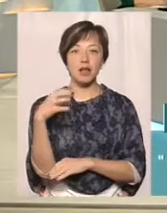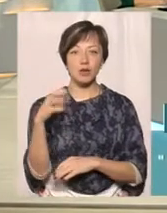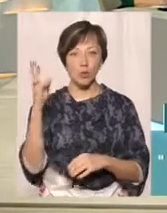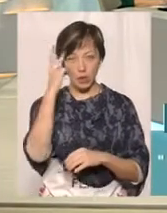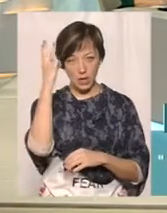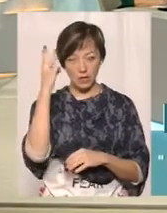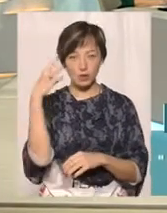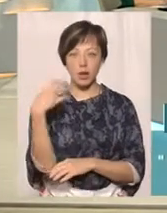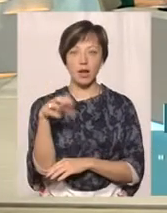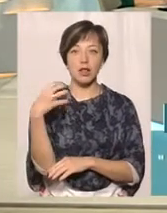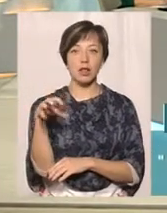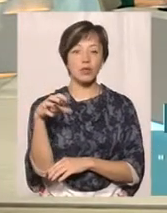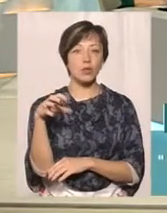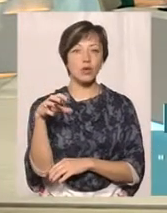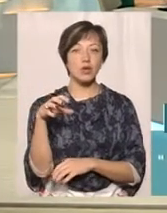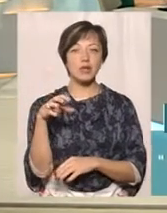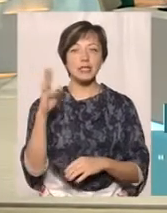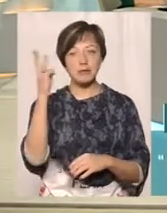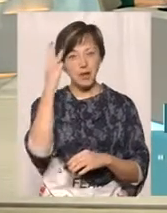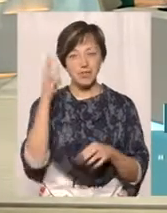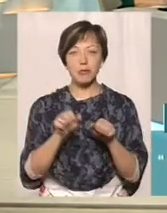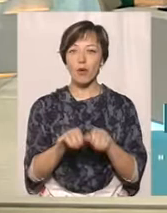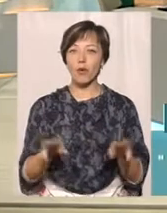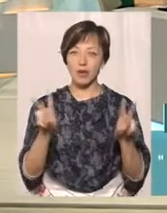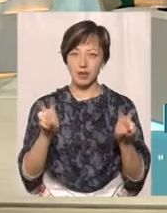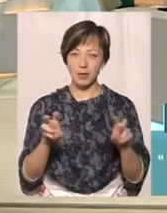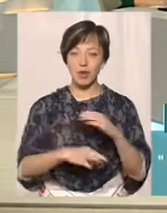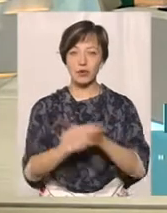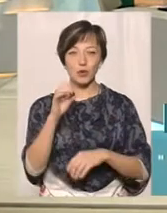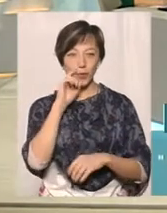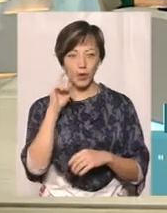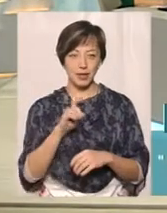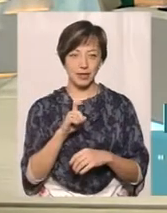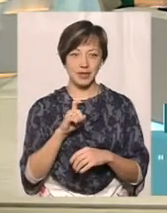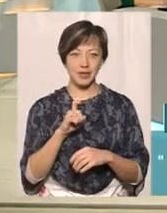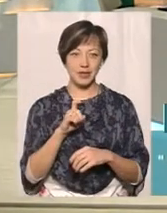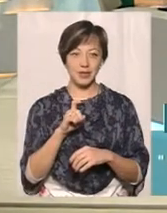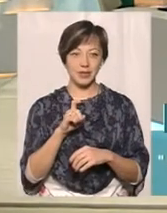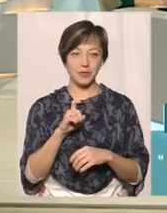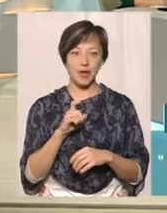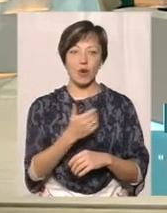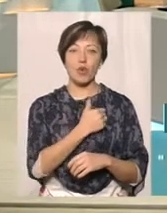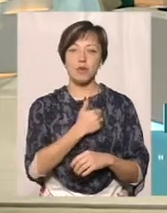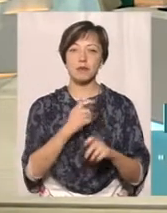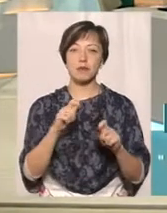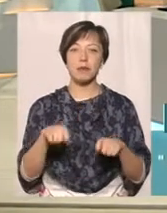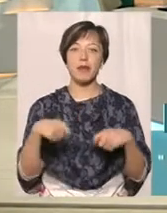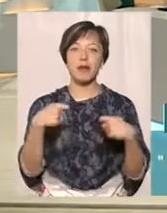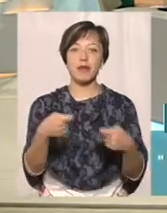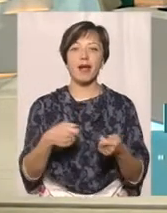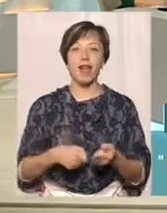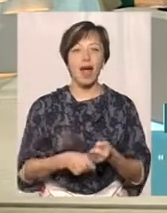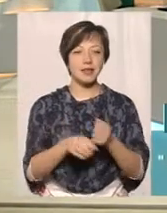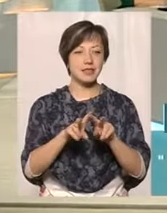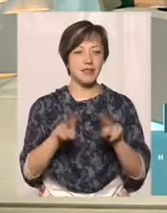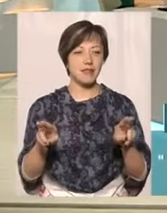подійську калину з химельницьким корінням на сході України. Хочеться передати таку естафету.